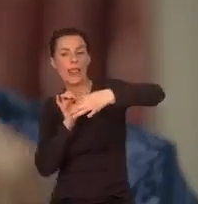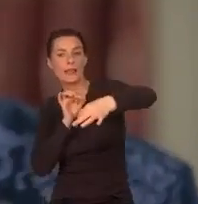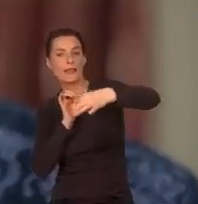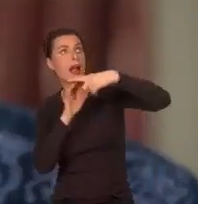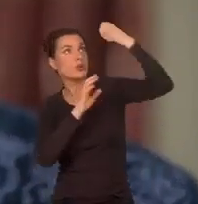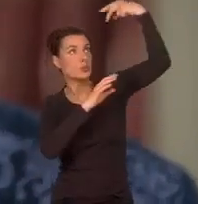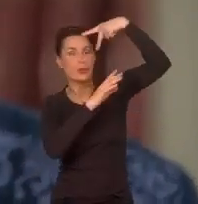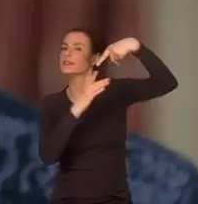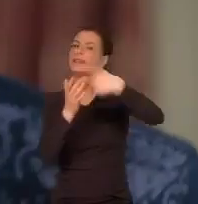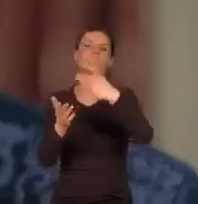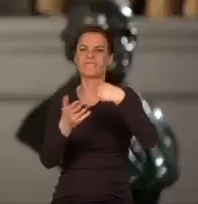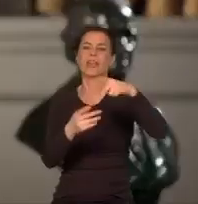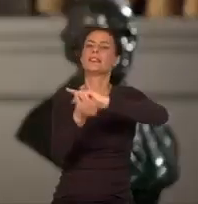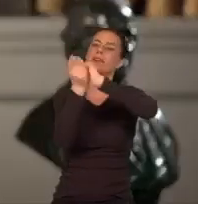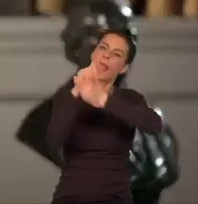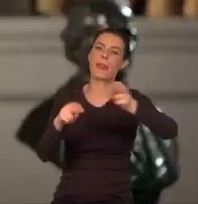reforma jest konieczna.